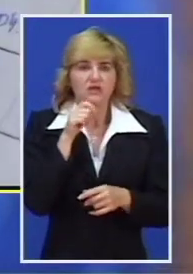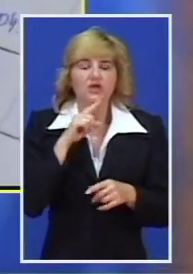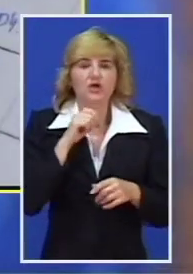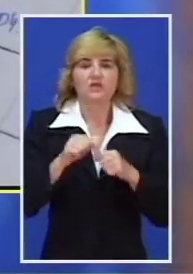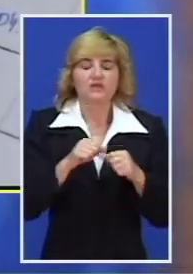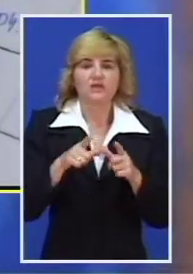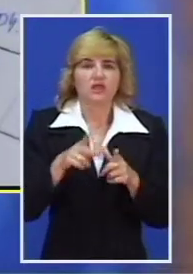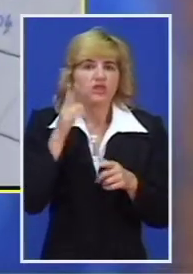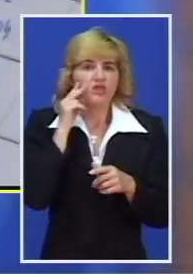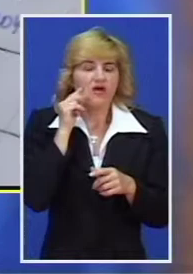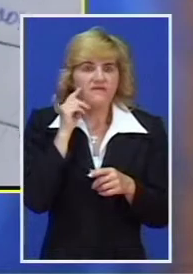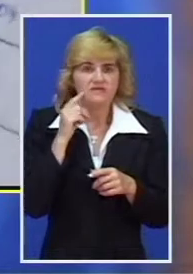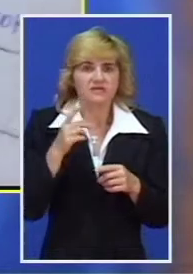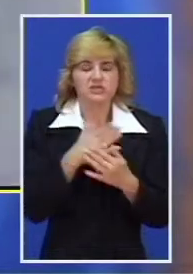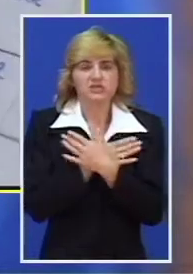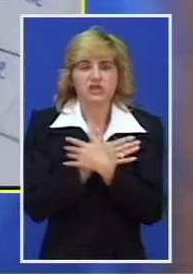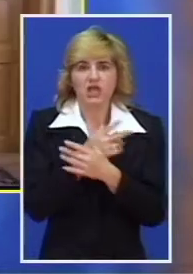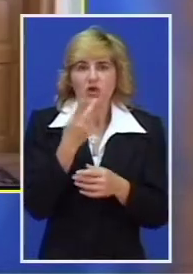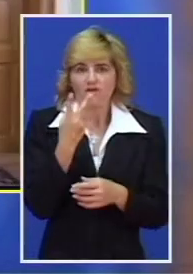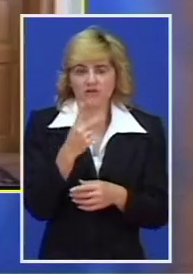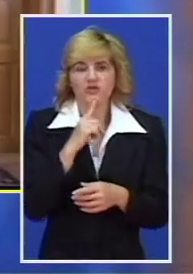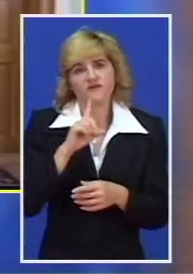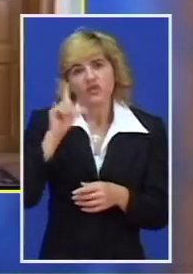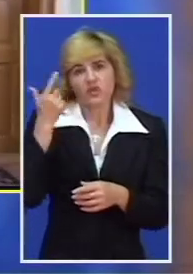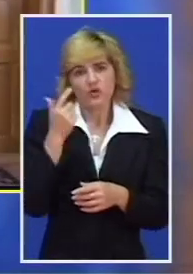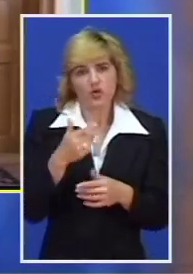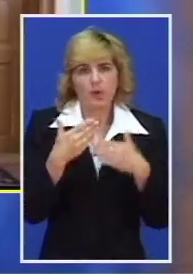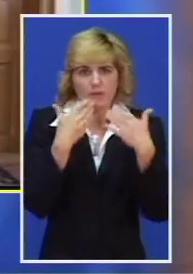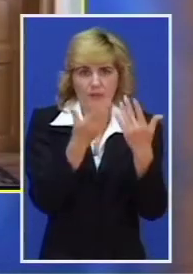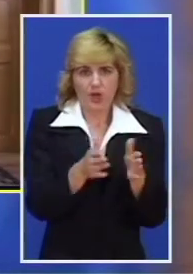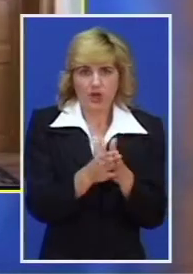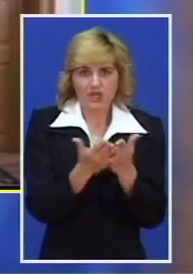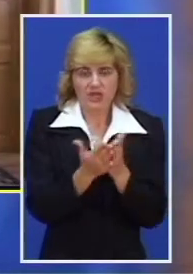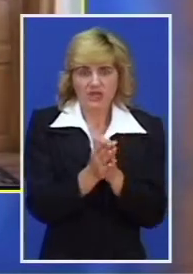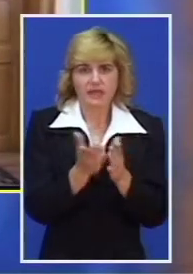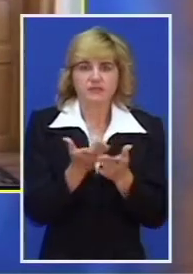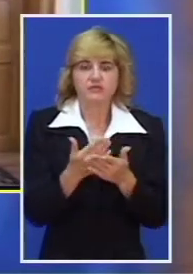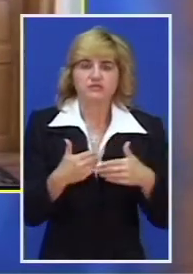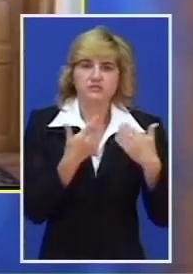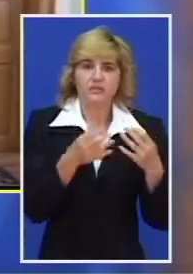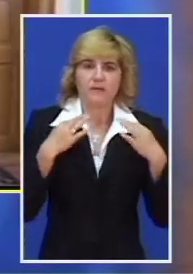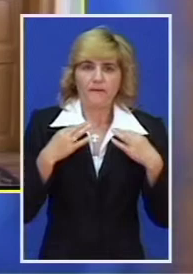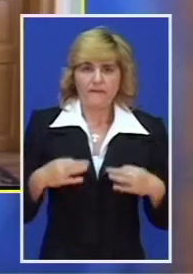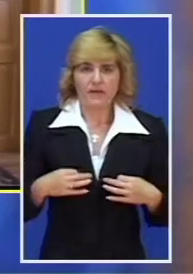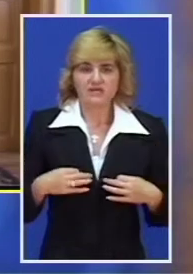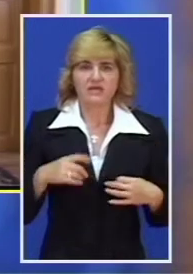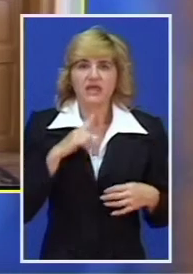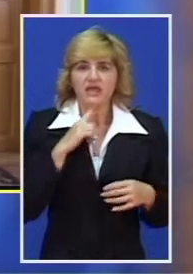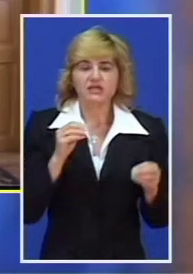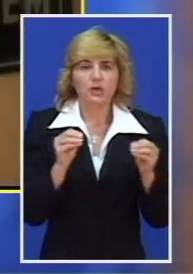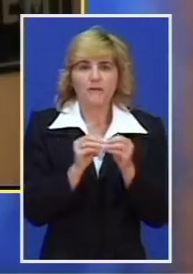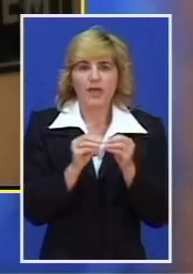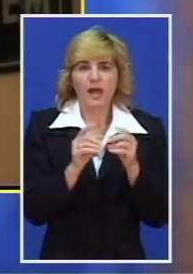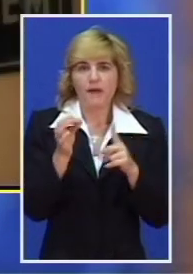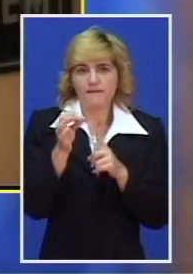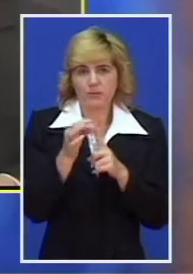Matice Srpske iz Novog Sada, dr. Željko Vučković i drugi. Poklon knjige će uručiti predsednik fondacije Ilješ Bela Pomogač.